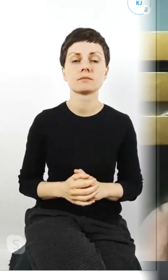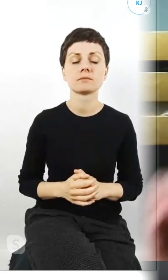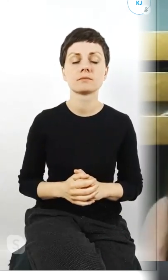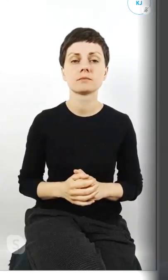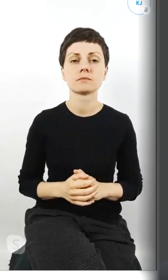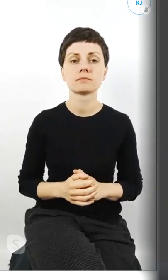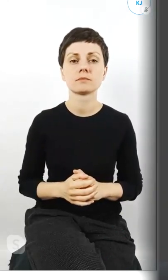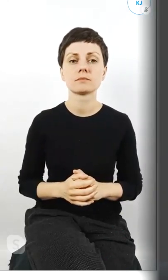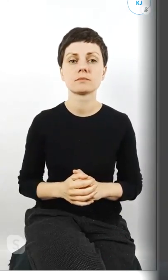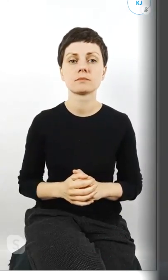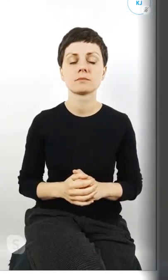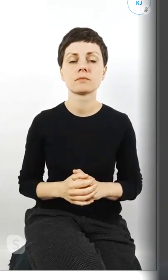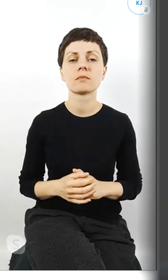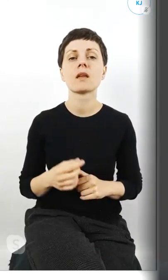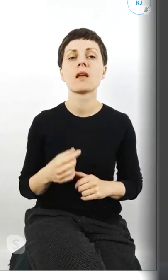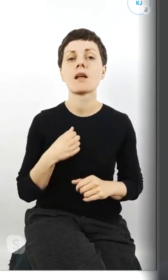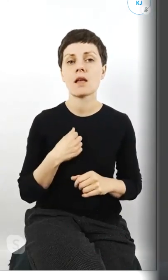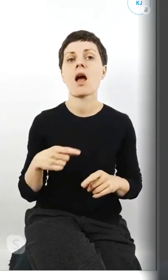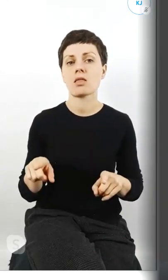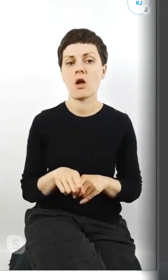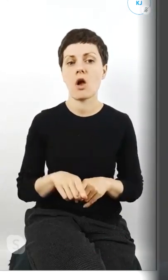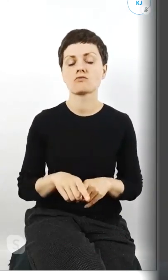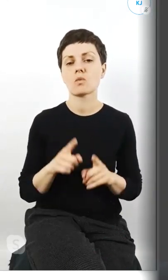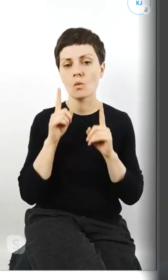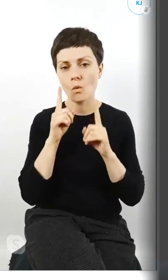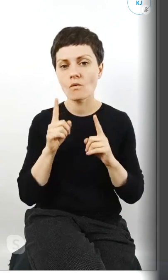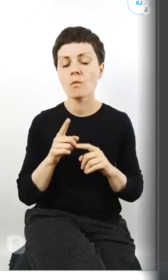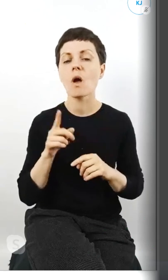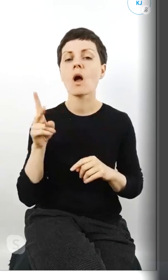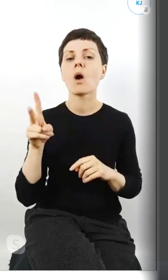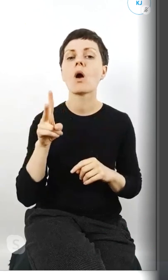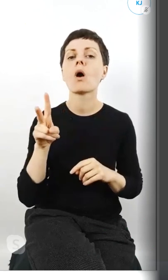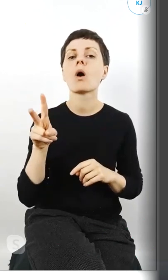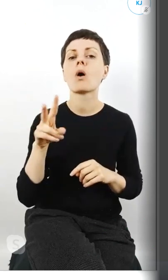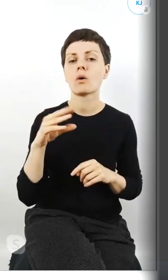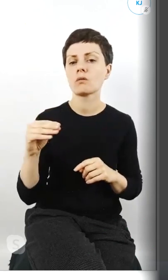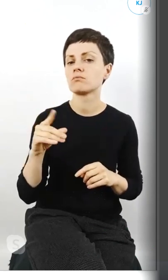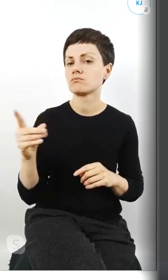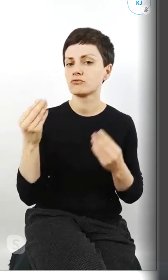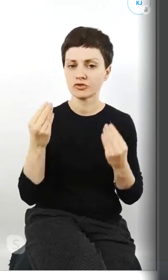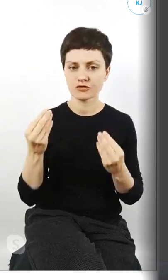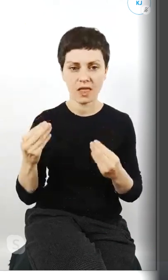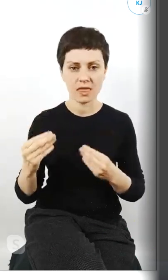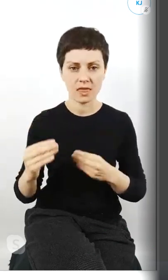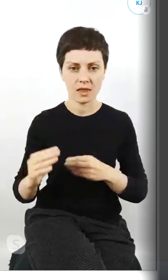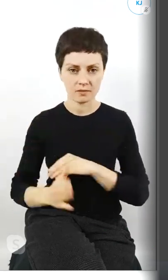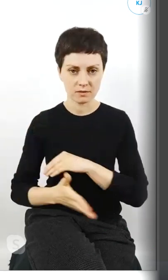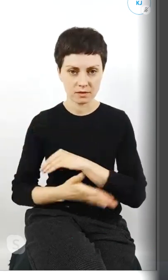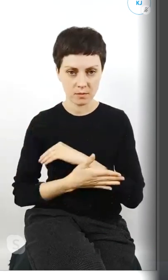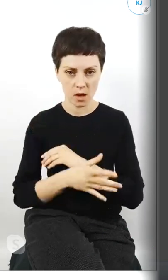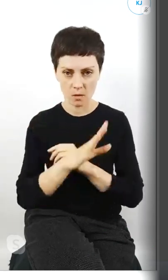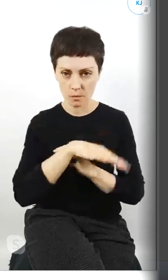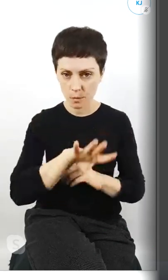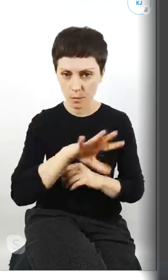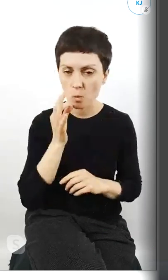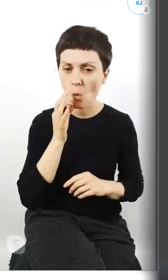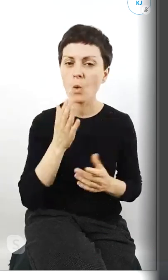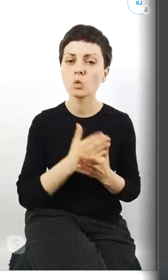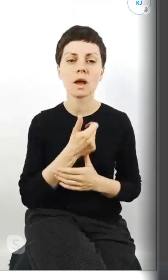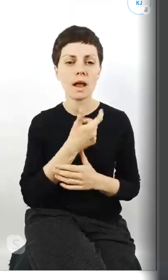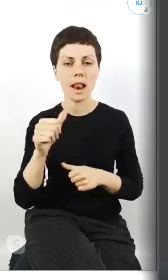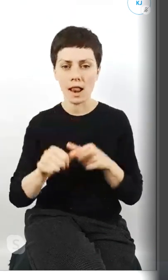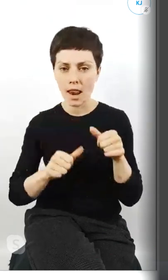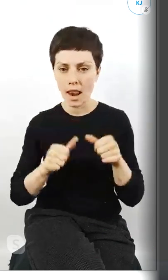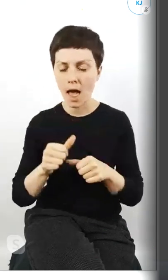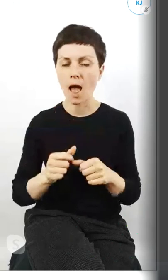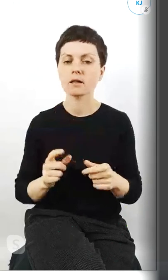ja też osobiście uważam że Unia Europejska świetnie wspiera młodych już od kilku lat spotykamy się